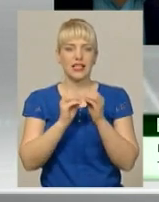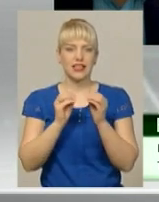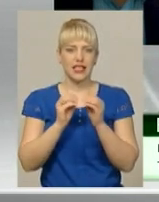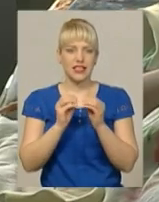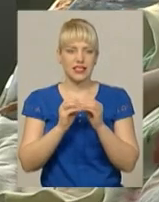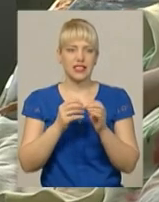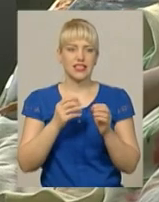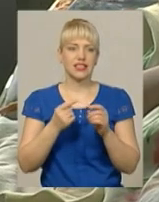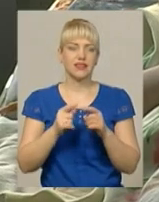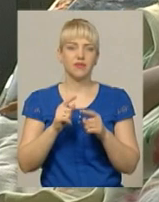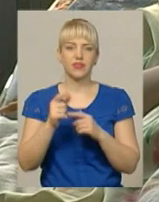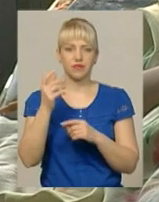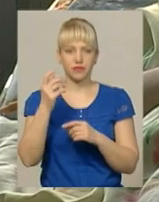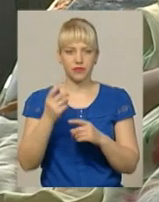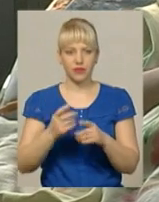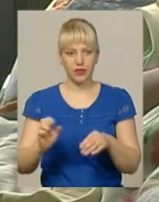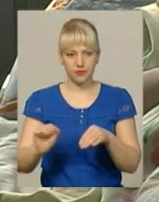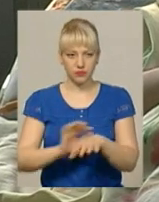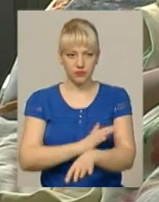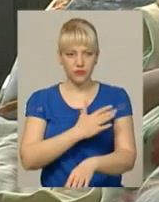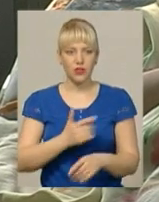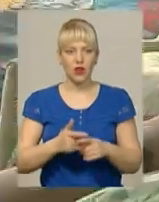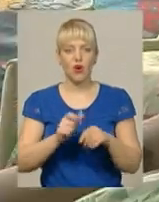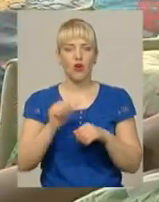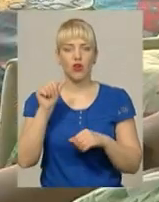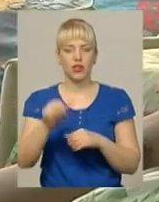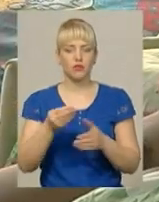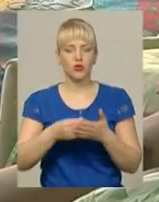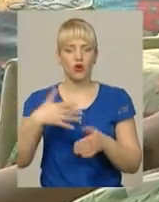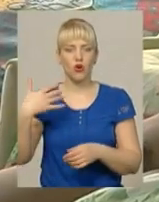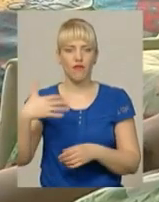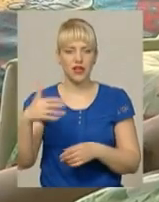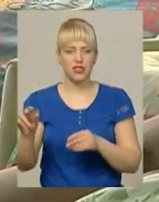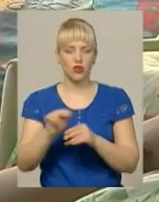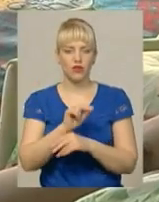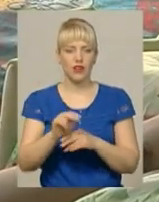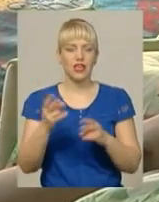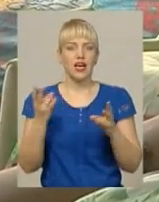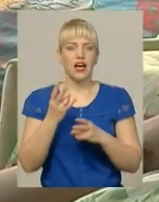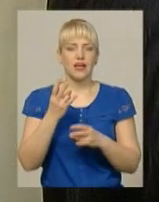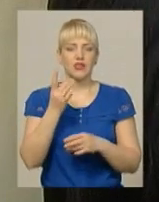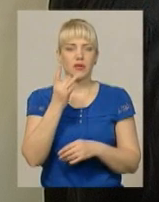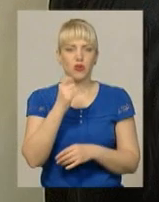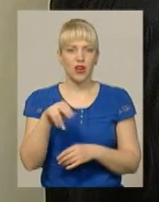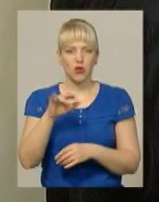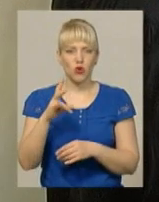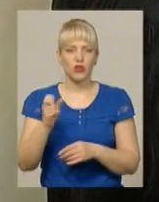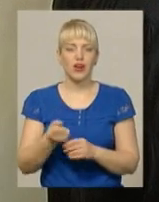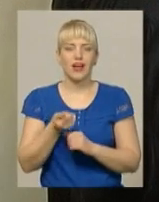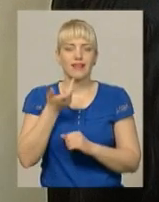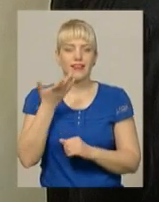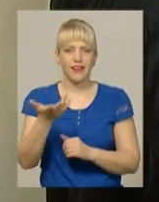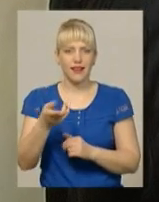яких загинули. Окрім довготривалого та дороговартісного лікування Родіону Прокопчуку знадобиться ще кілька хірургічних втручань, пояснює лікар